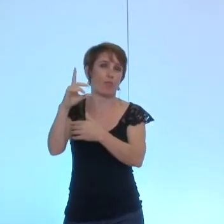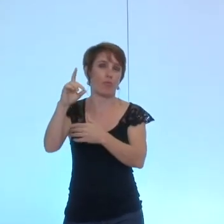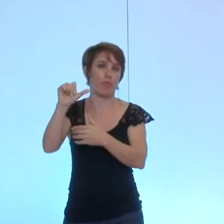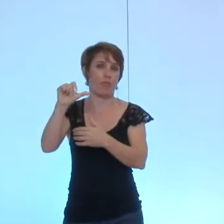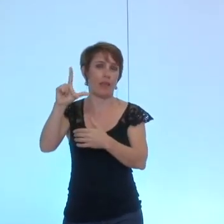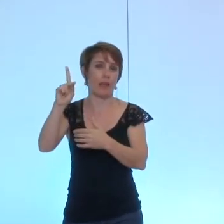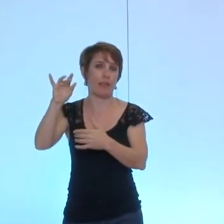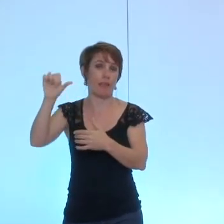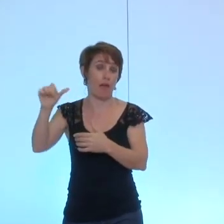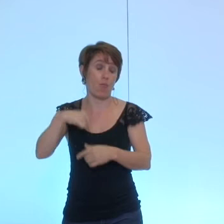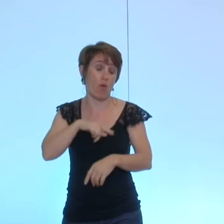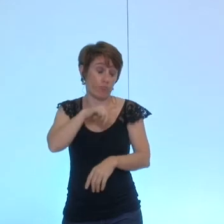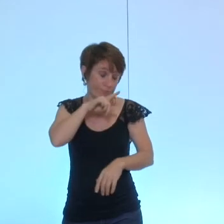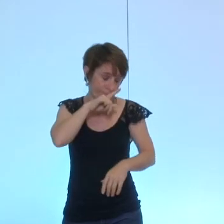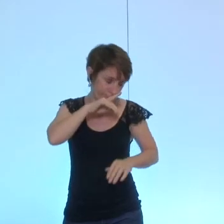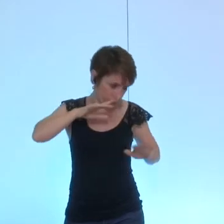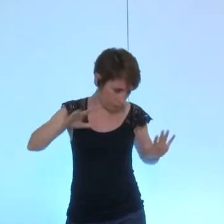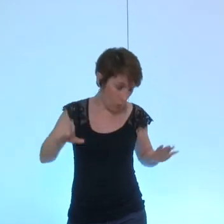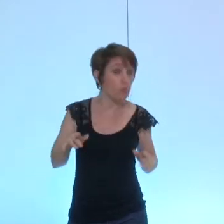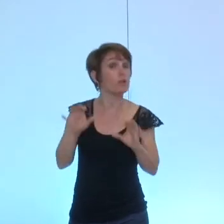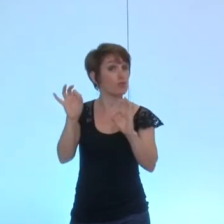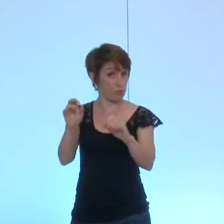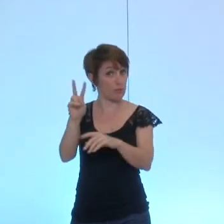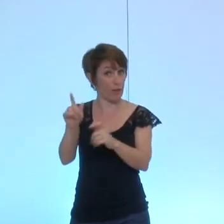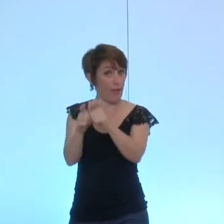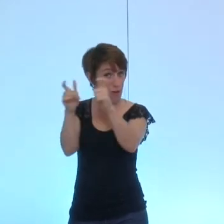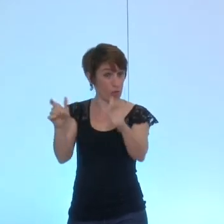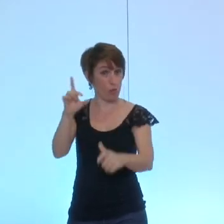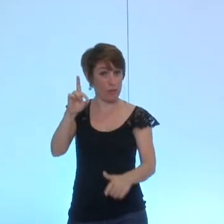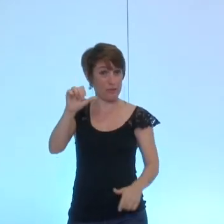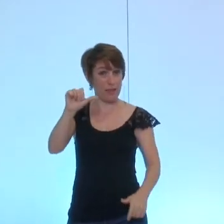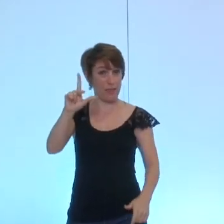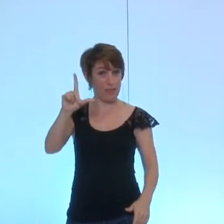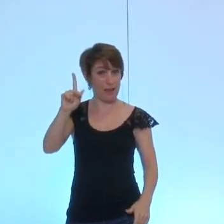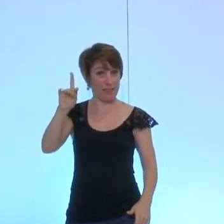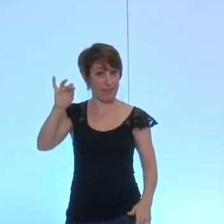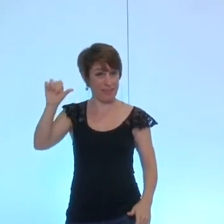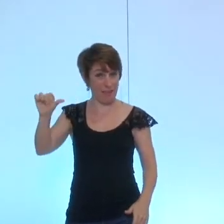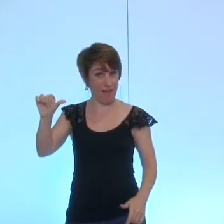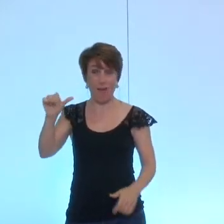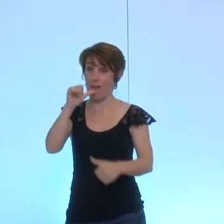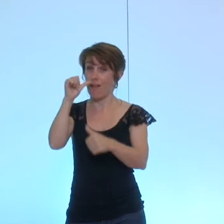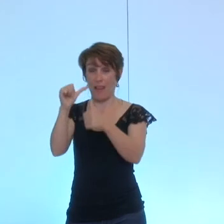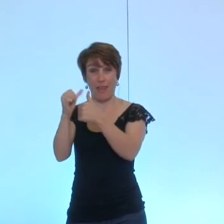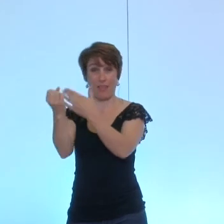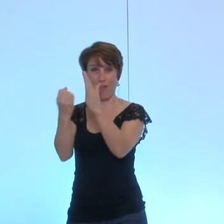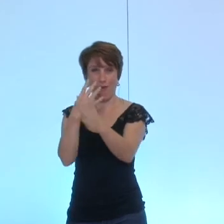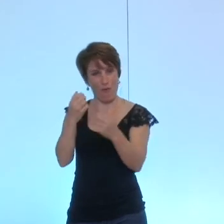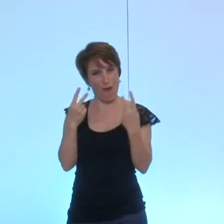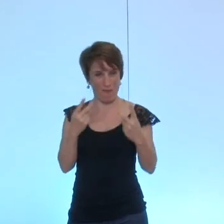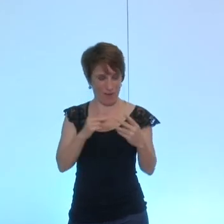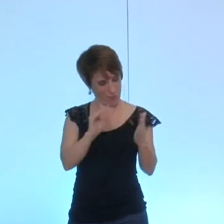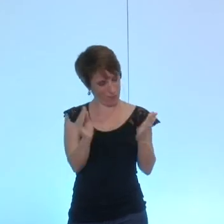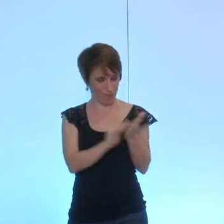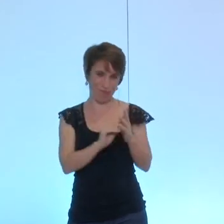pas il se trouve effectivement que la société d'Alkia nous a envoyé un courrier mentionnant une certaine valorisation et que suite